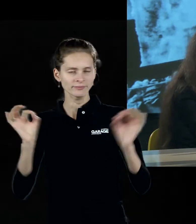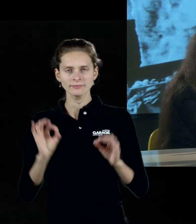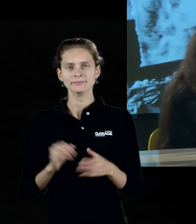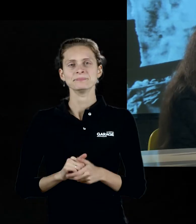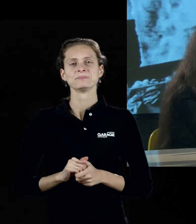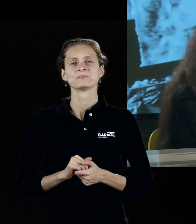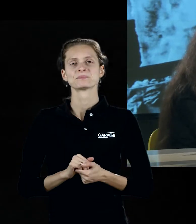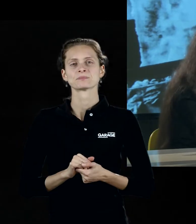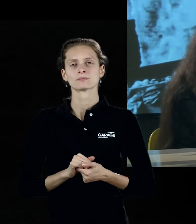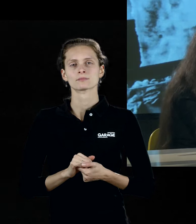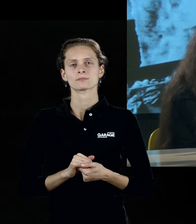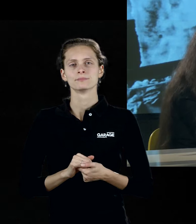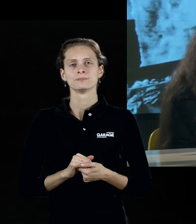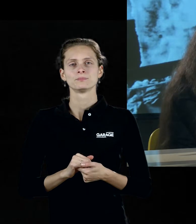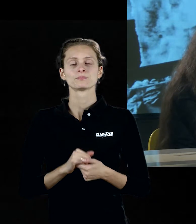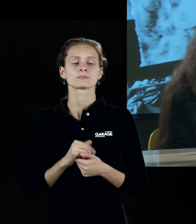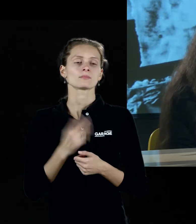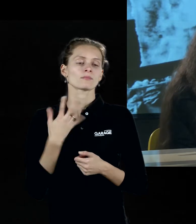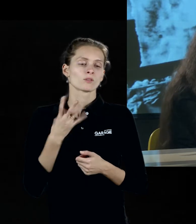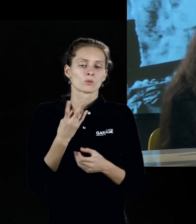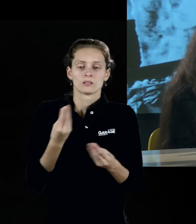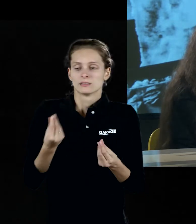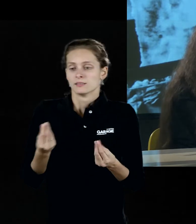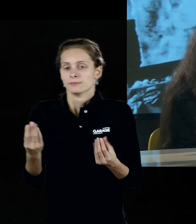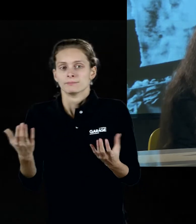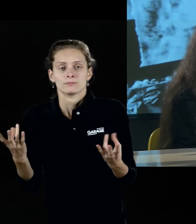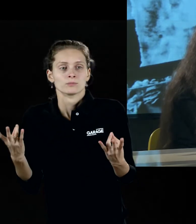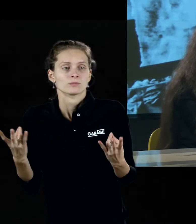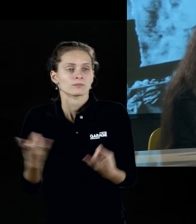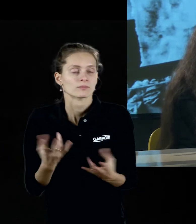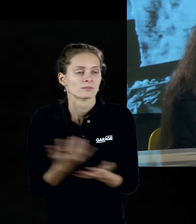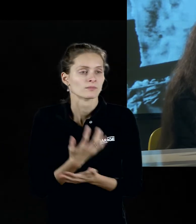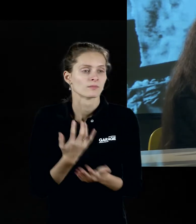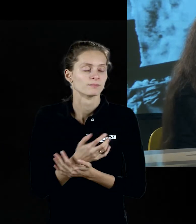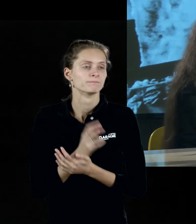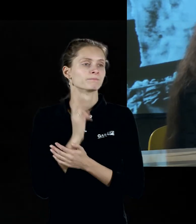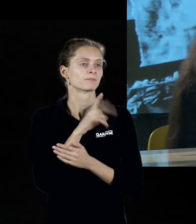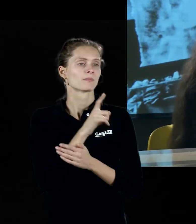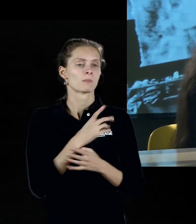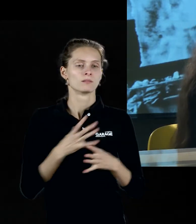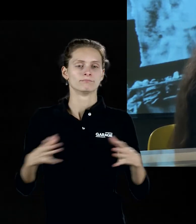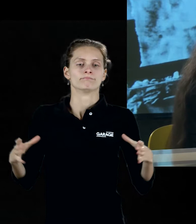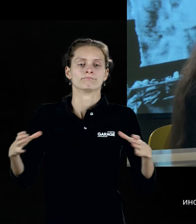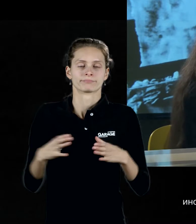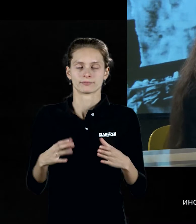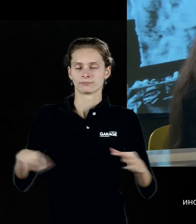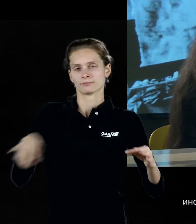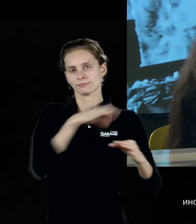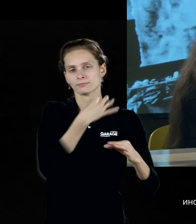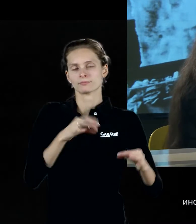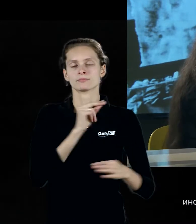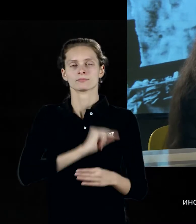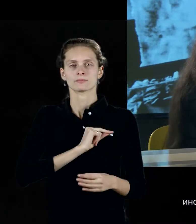он даже для зарабатывания денег работал в симфоническом оркестре штатным скрипачем. И